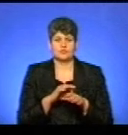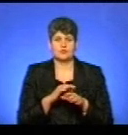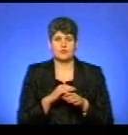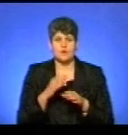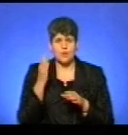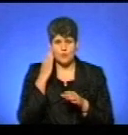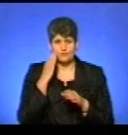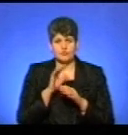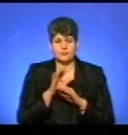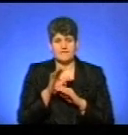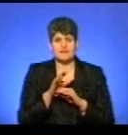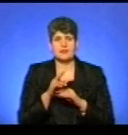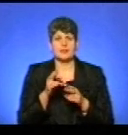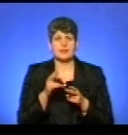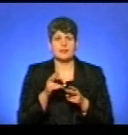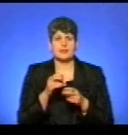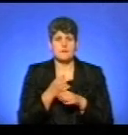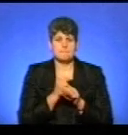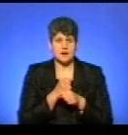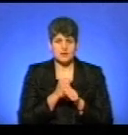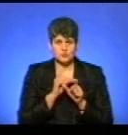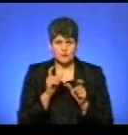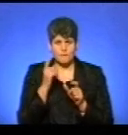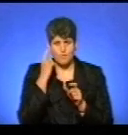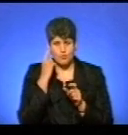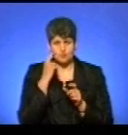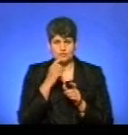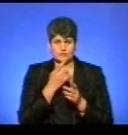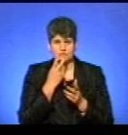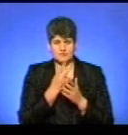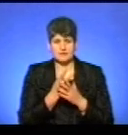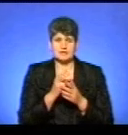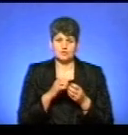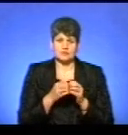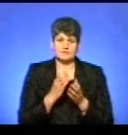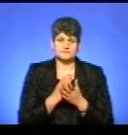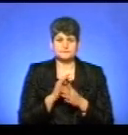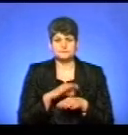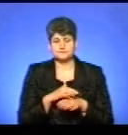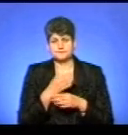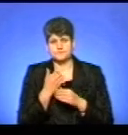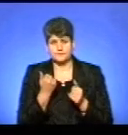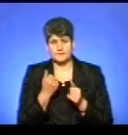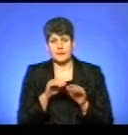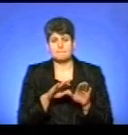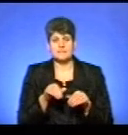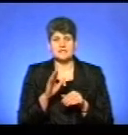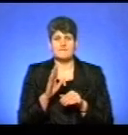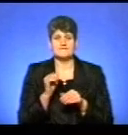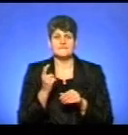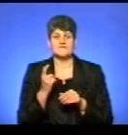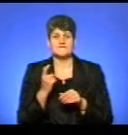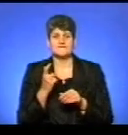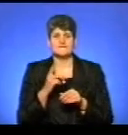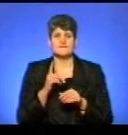направляється в лабораторію, і лабораторія по мозку ставить результат. Тепер після тої вакцинації, в нас так само це